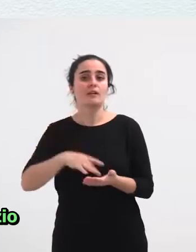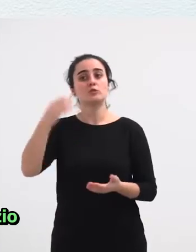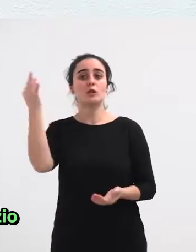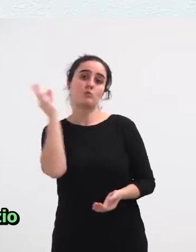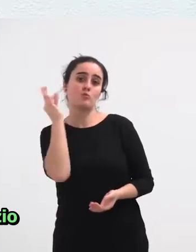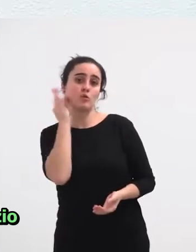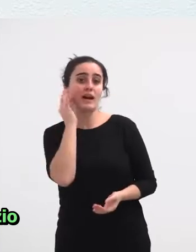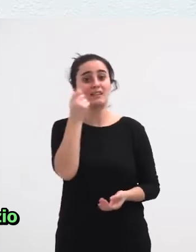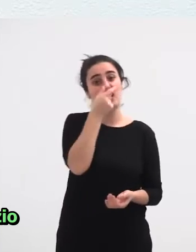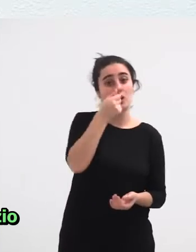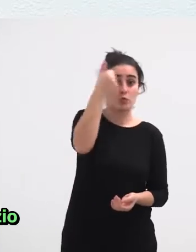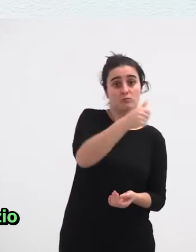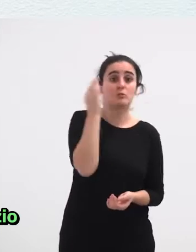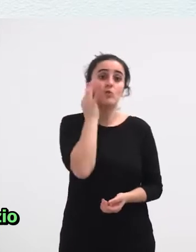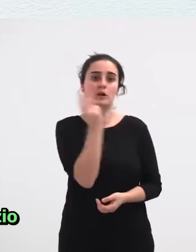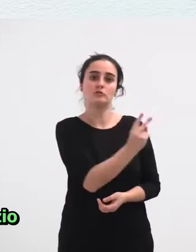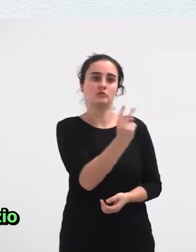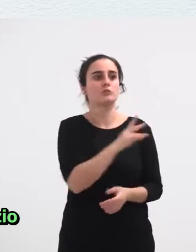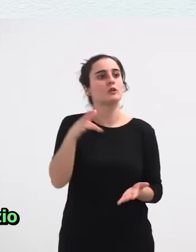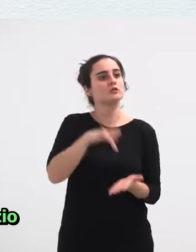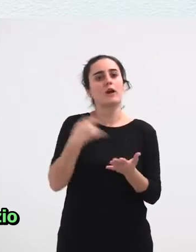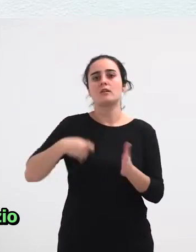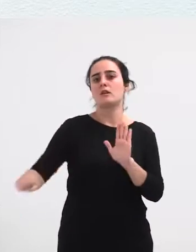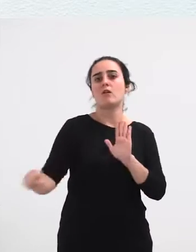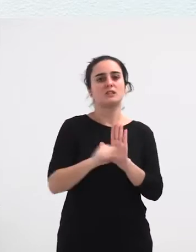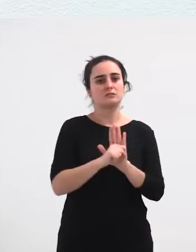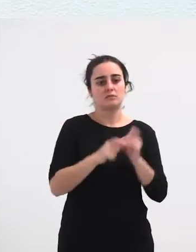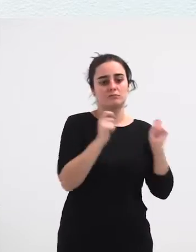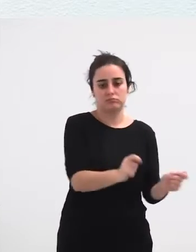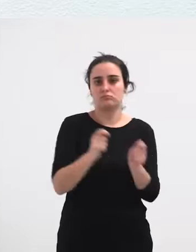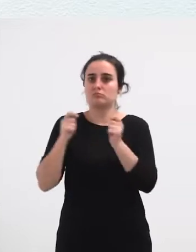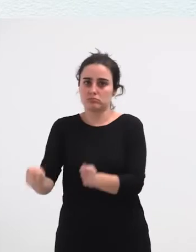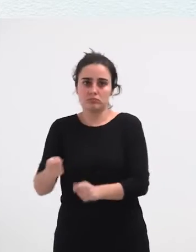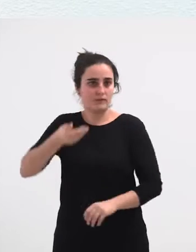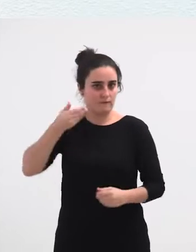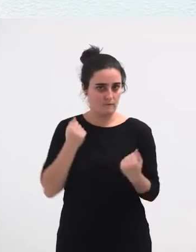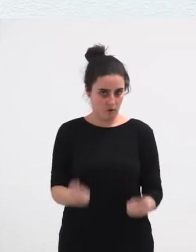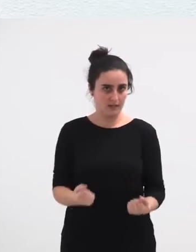Emakumeak Pertxon Horien Kontrako Estigmatizazio Prozesu Jartzen Da Martxan Oso Oso Bortitza